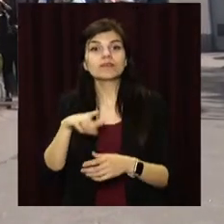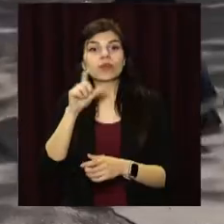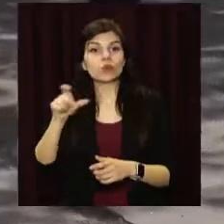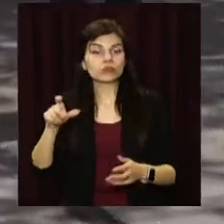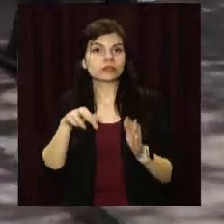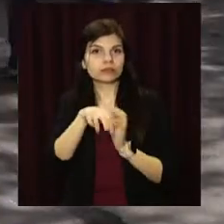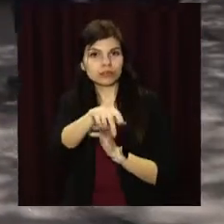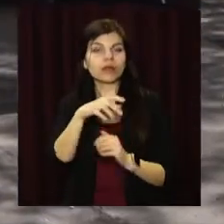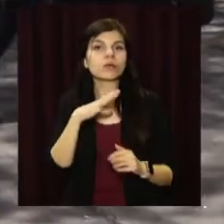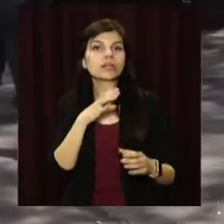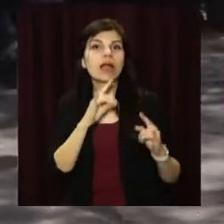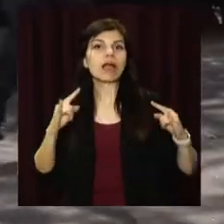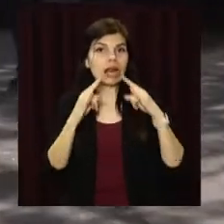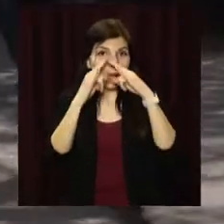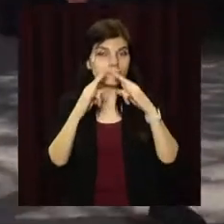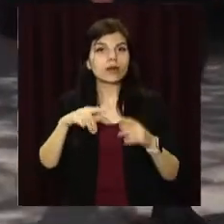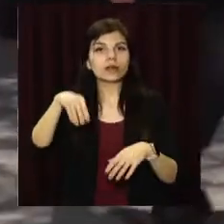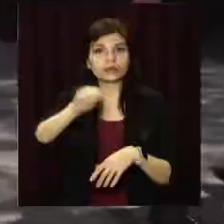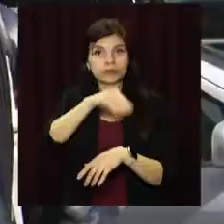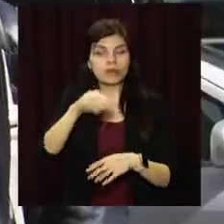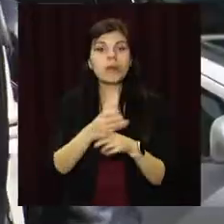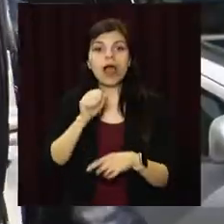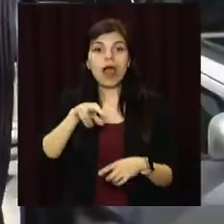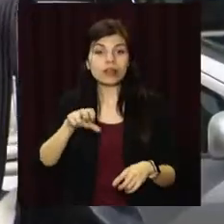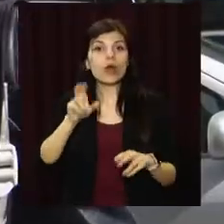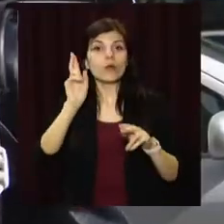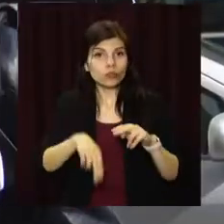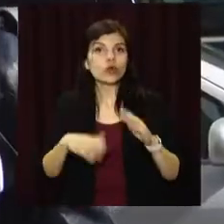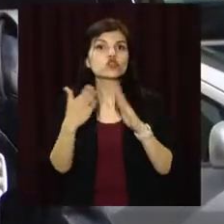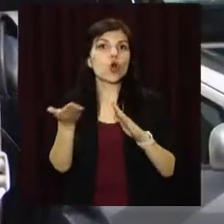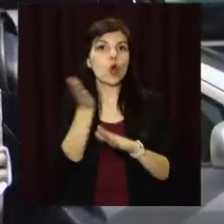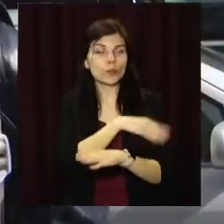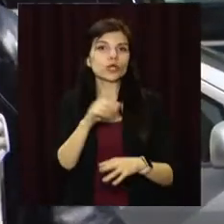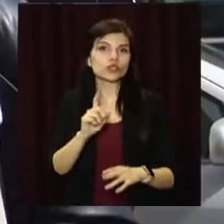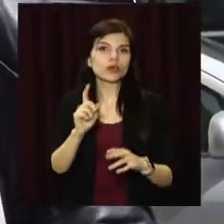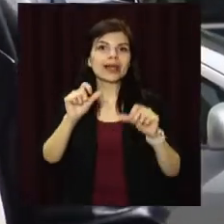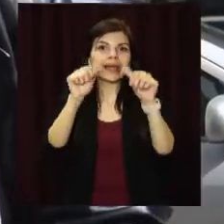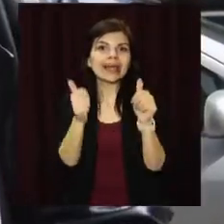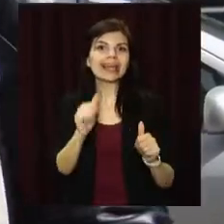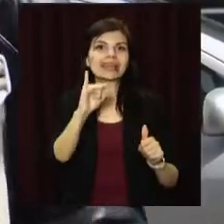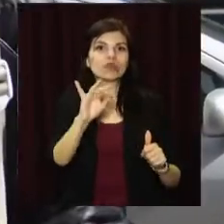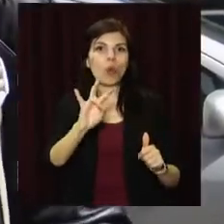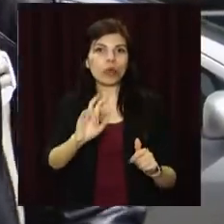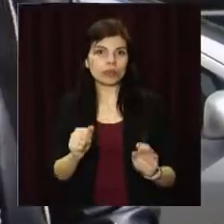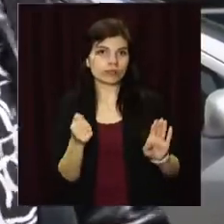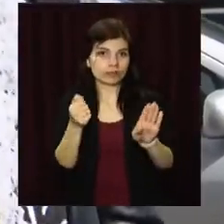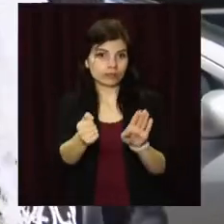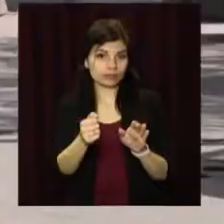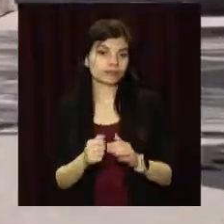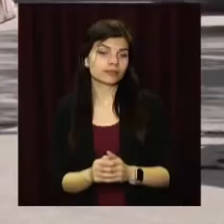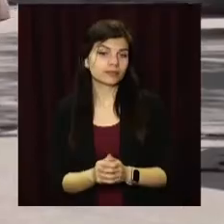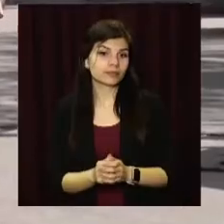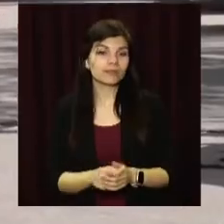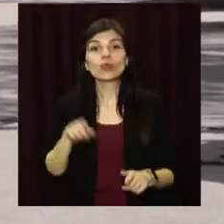йшли до храмів, освячували букети. Одні, як, наприклад, Алла, потім несли їх додому, щоб прикрасити ікони. Ні, я не дірусь вербою.